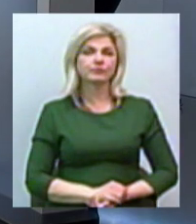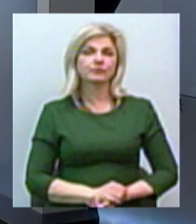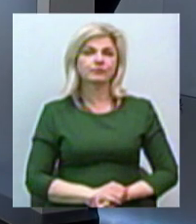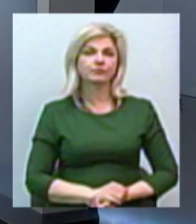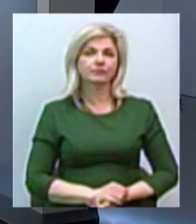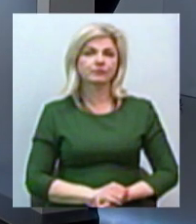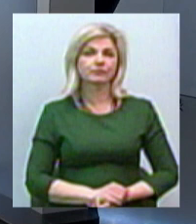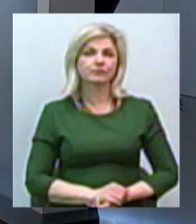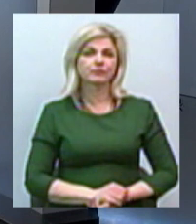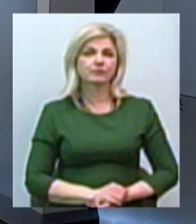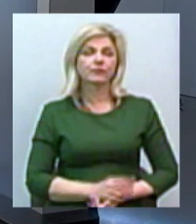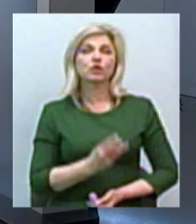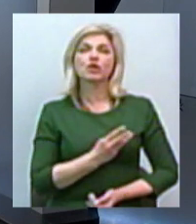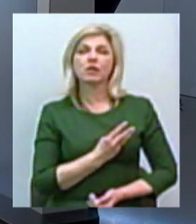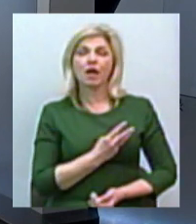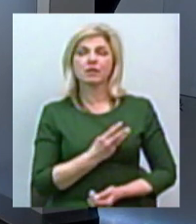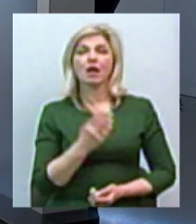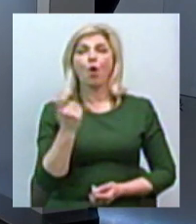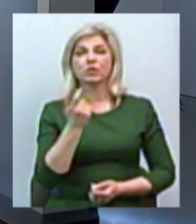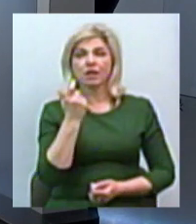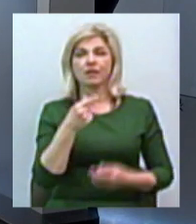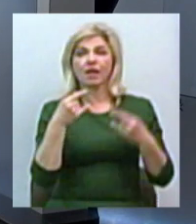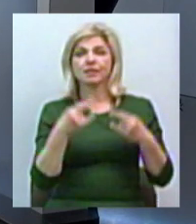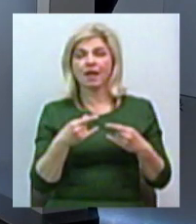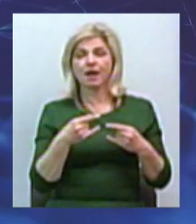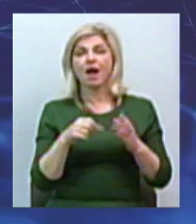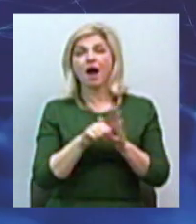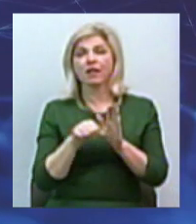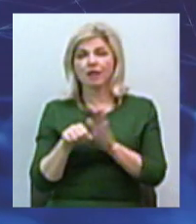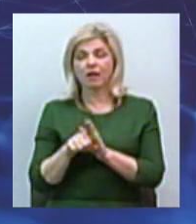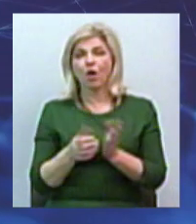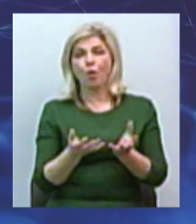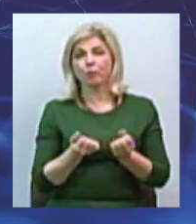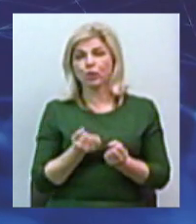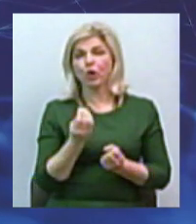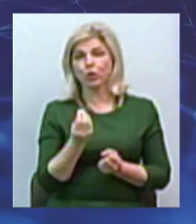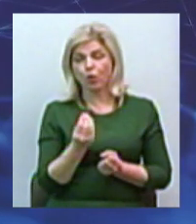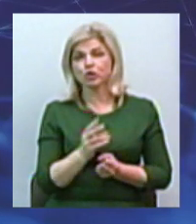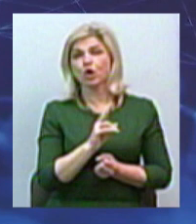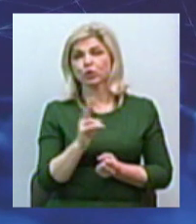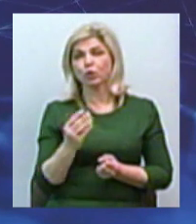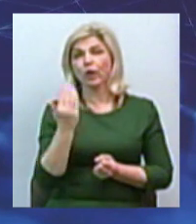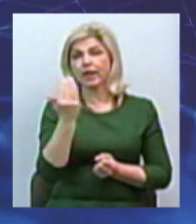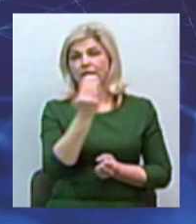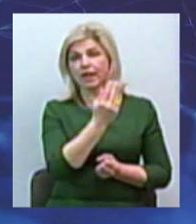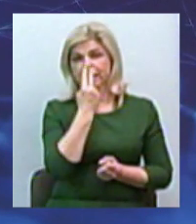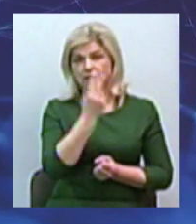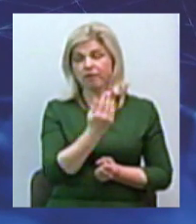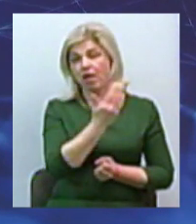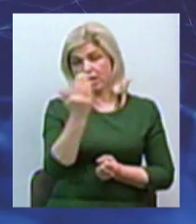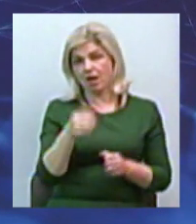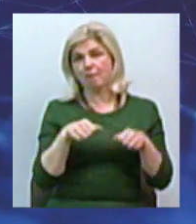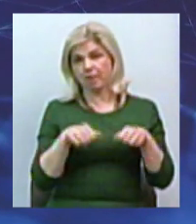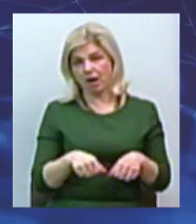Отже, бажання власників телеканалів і медіахолдингів отримати гроші з тих, хто їх дивиться, це їх право і